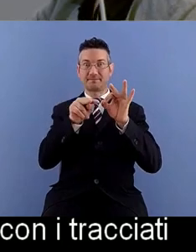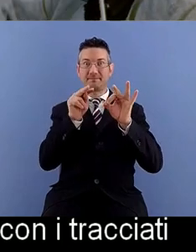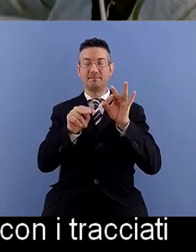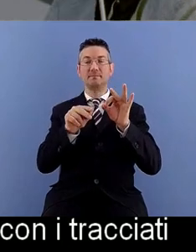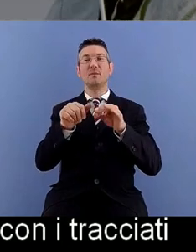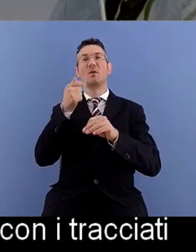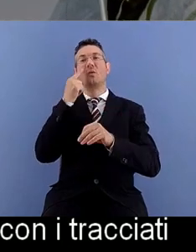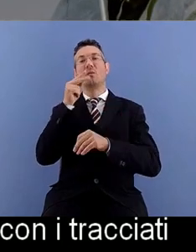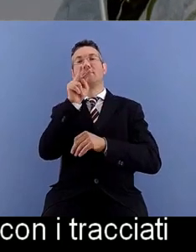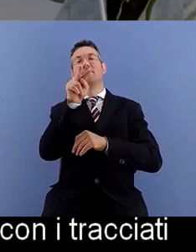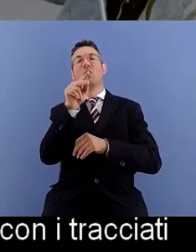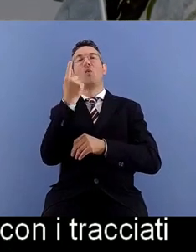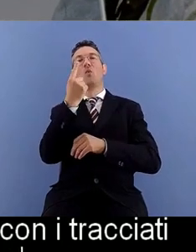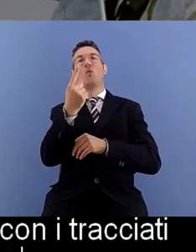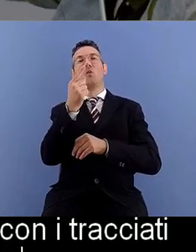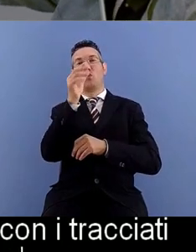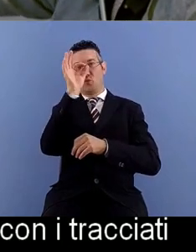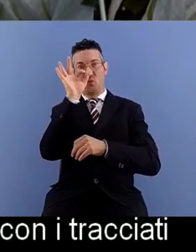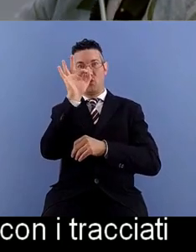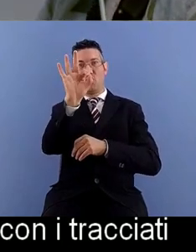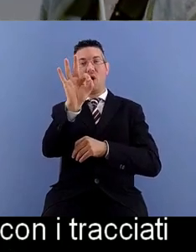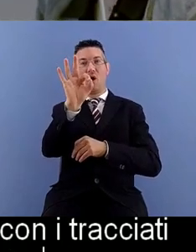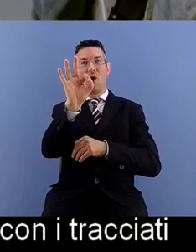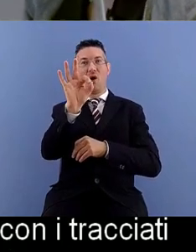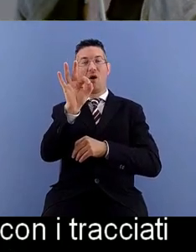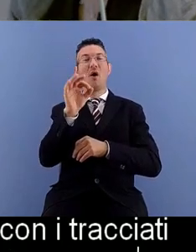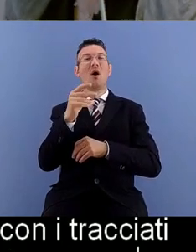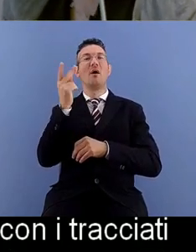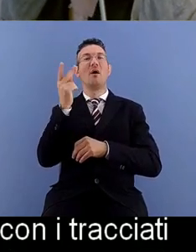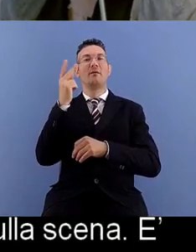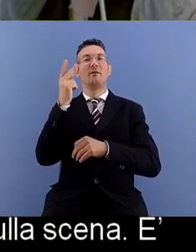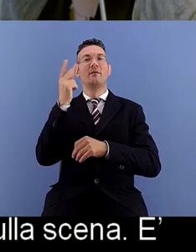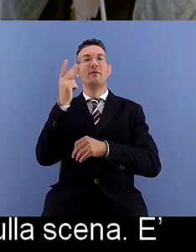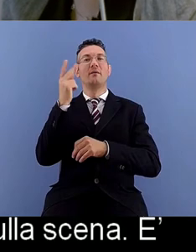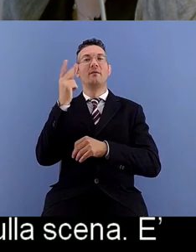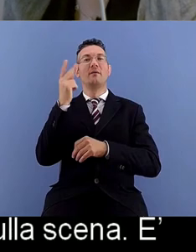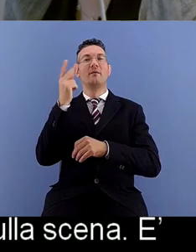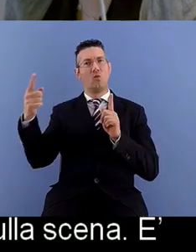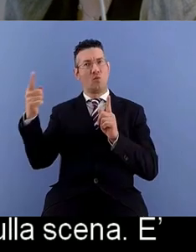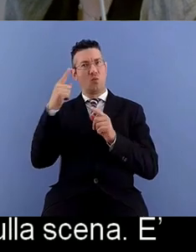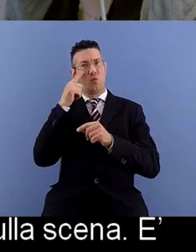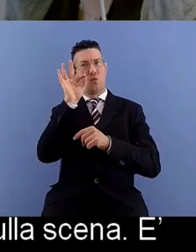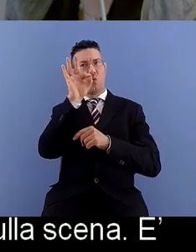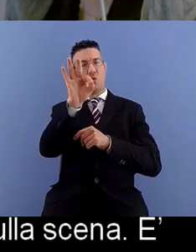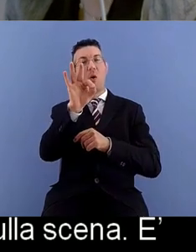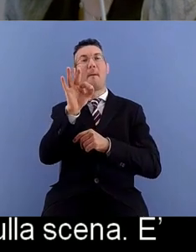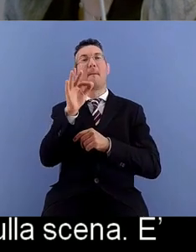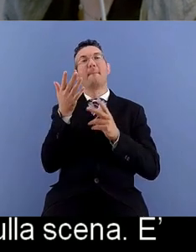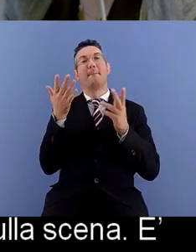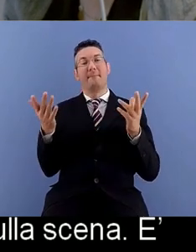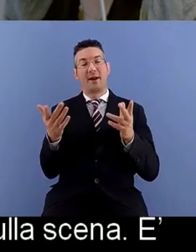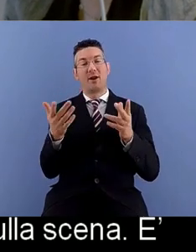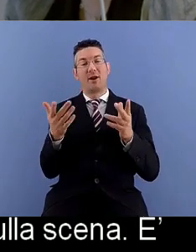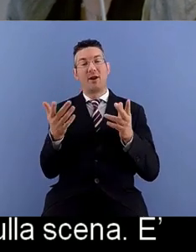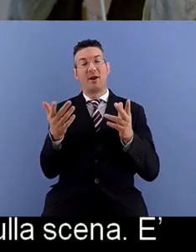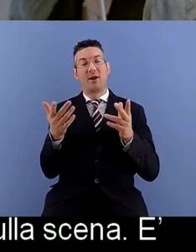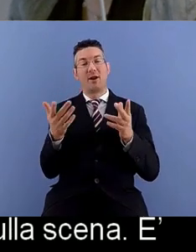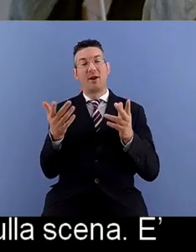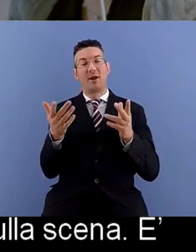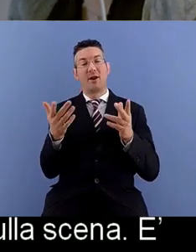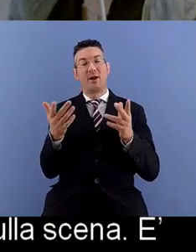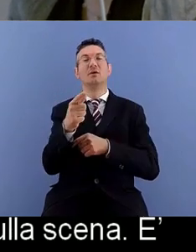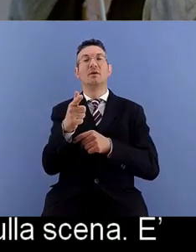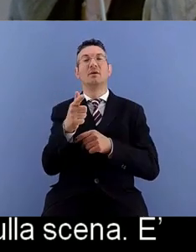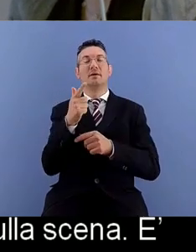è vero è un tempo lungo diciamo così ma questo ci dice appunto che i sottotitoli distraggono comunque l